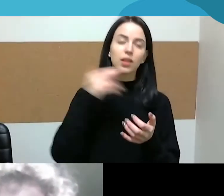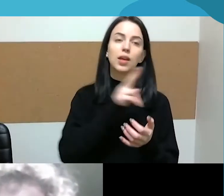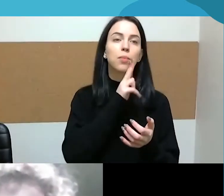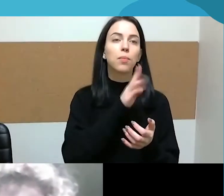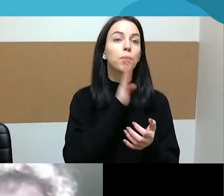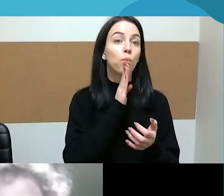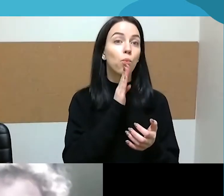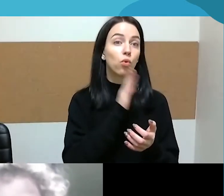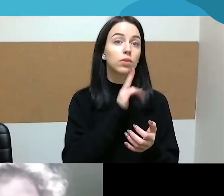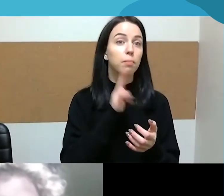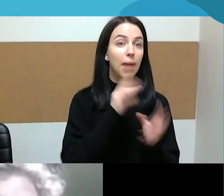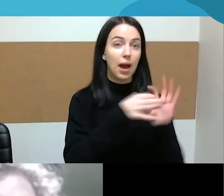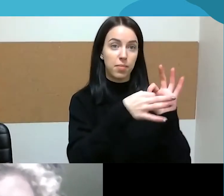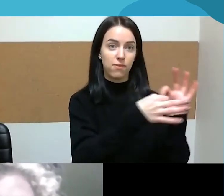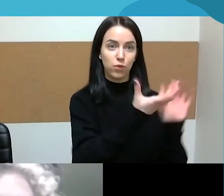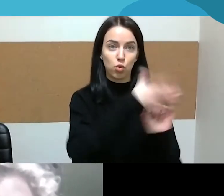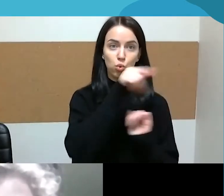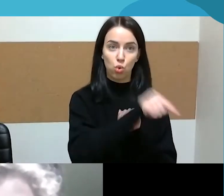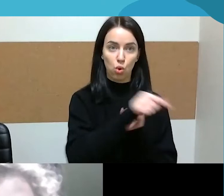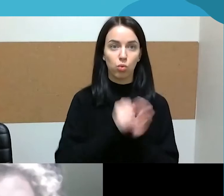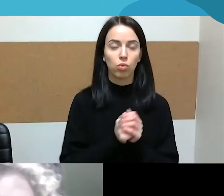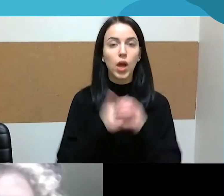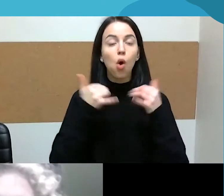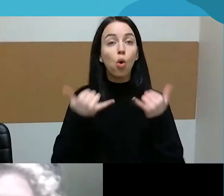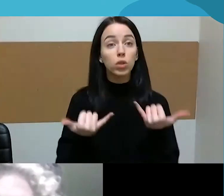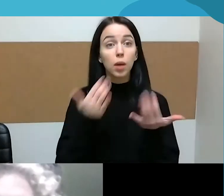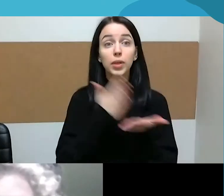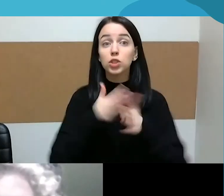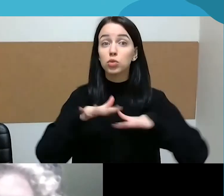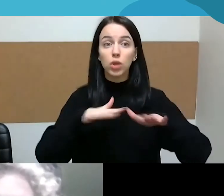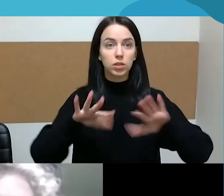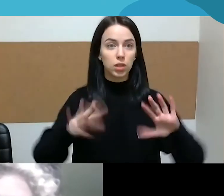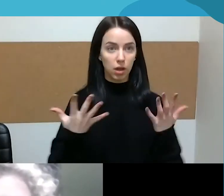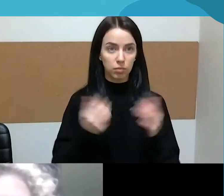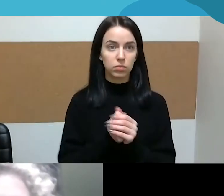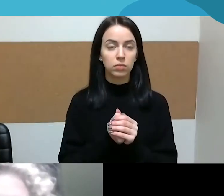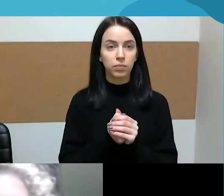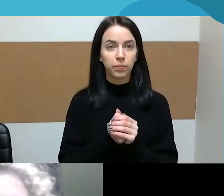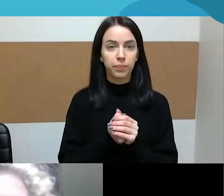mes, vat, kaip dabar, kaip tik mes esame tame lūžio taške, kai mes pradedame suvokti, kad